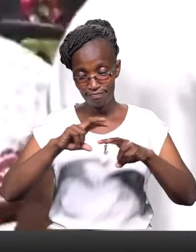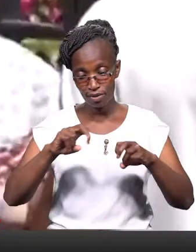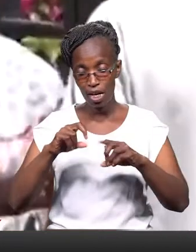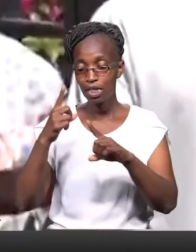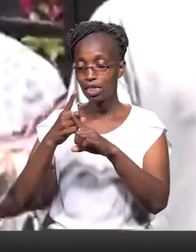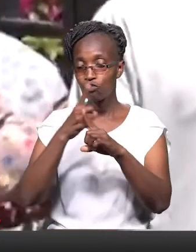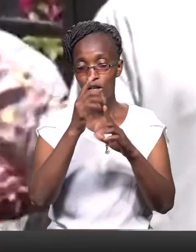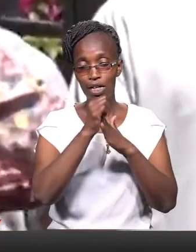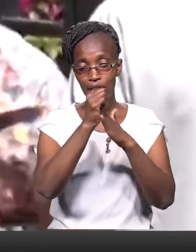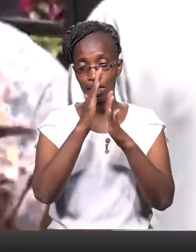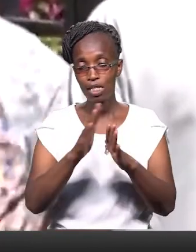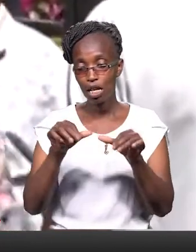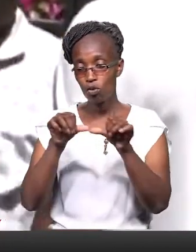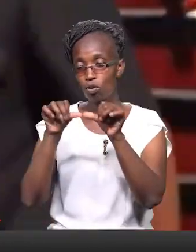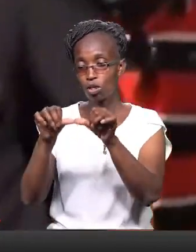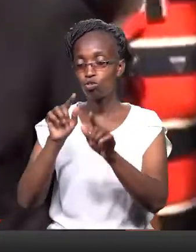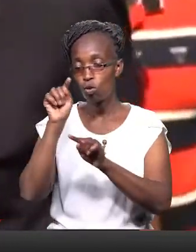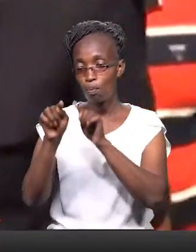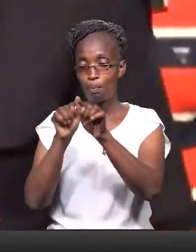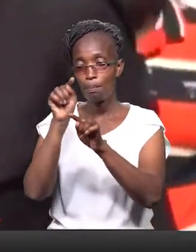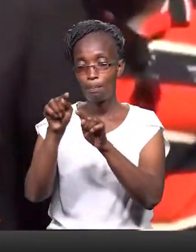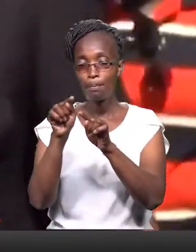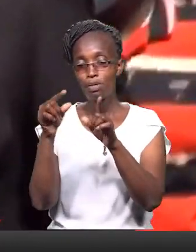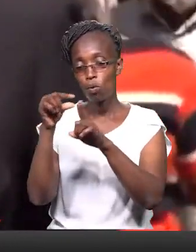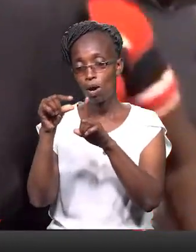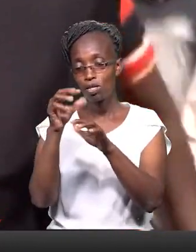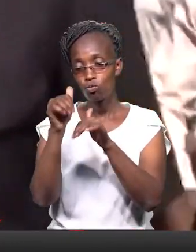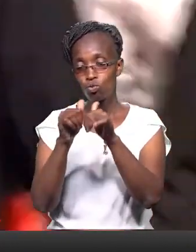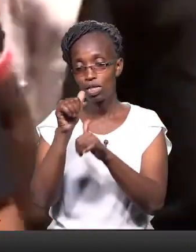zaidi. Viungozi mbali mbali wa naonekana kukashifu matamshi ya nayotolewa ya uchochezi. Mbuli